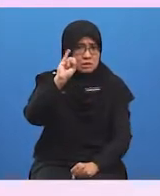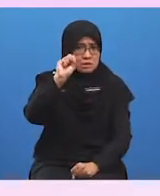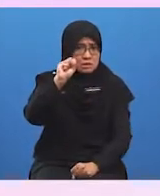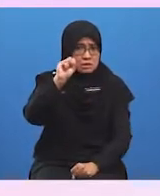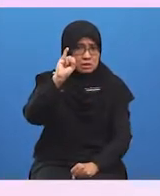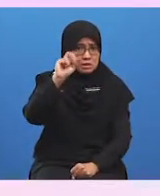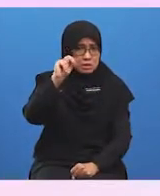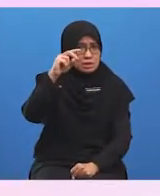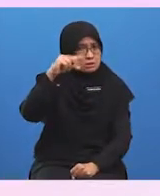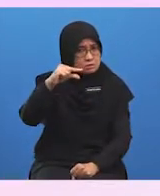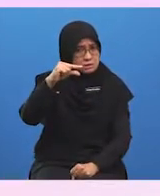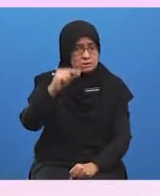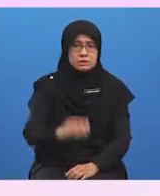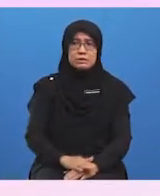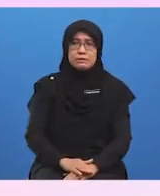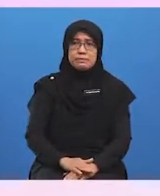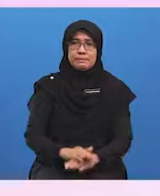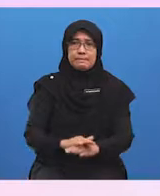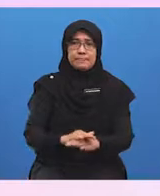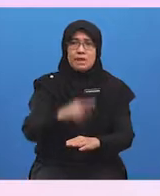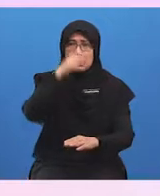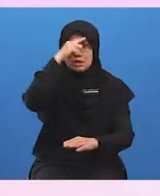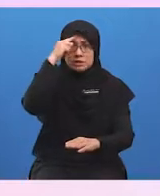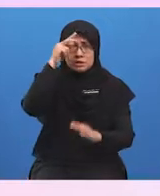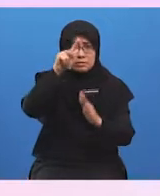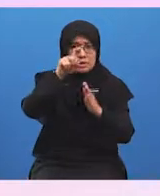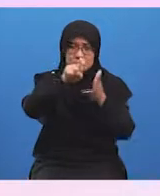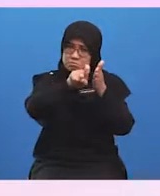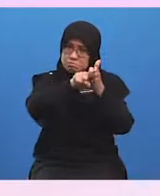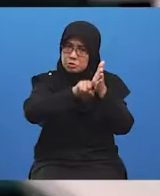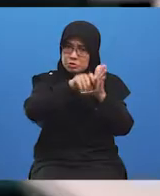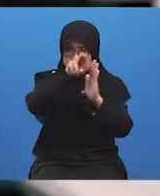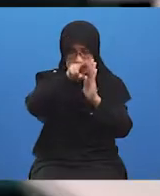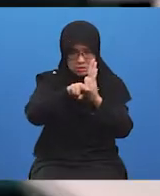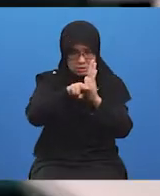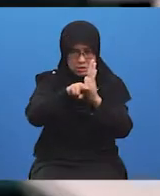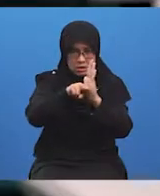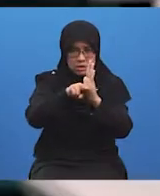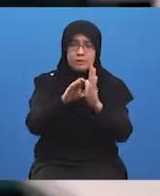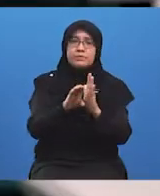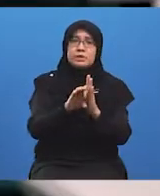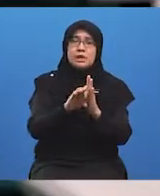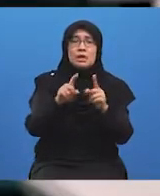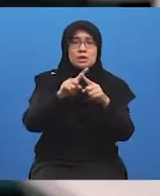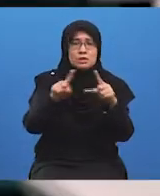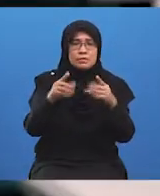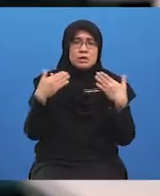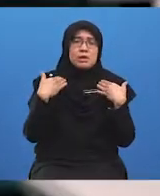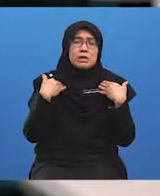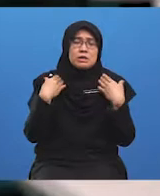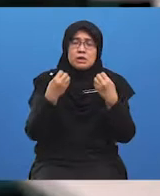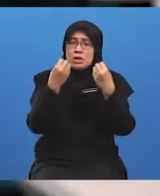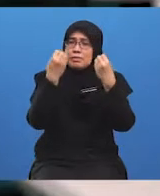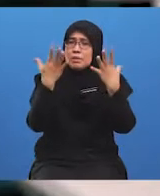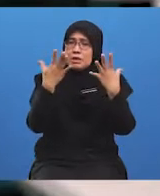Walaubagaimanapun, ia membawa kepada beberapa kesan negatif. Sebagai contoh, masalah perbezaan